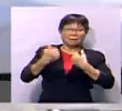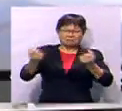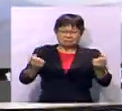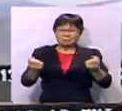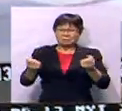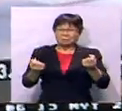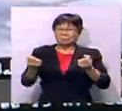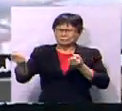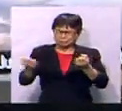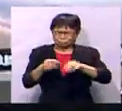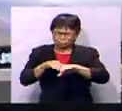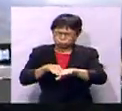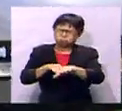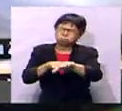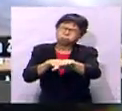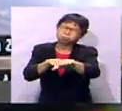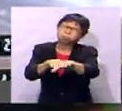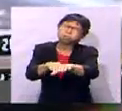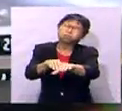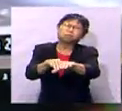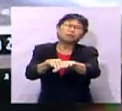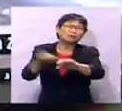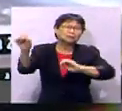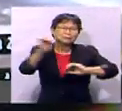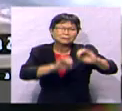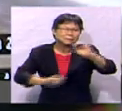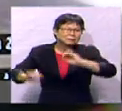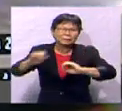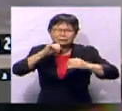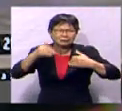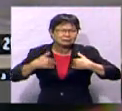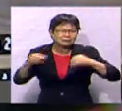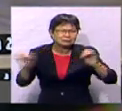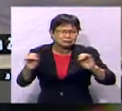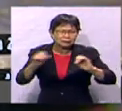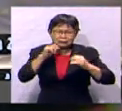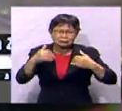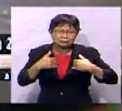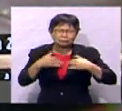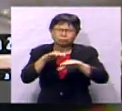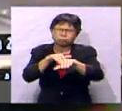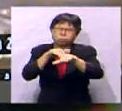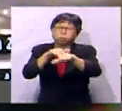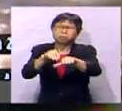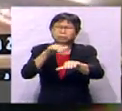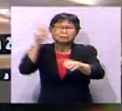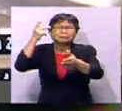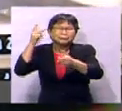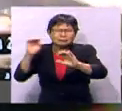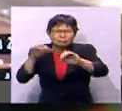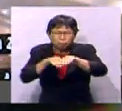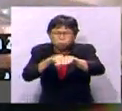juga bertali arus menuju ke selatan, namun diberikan tiada lokasi kesesakan dikenalpasti oleh pihak plus.